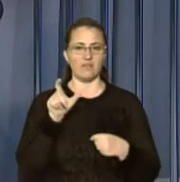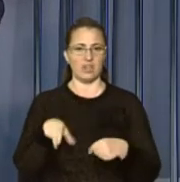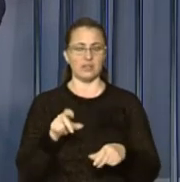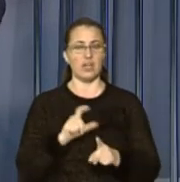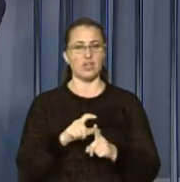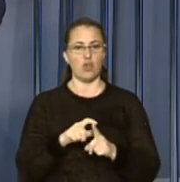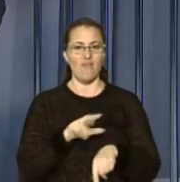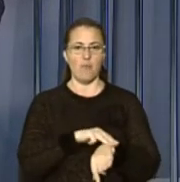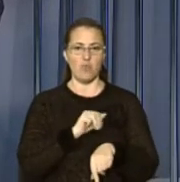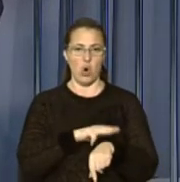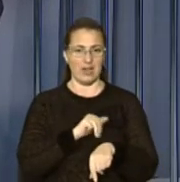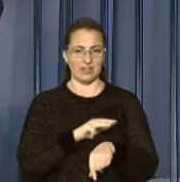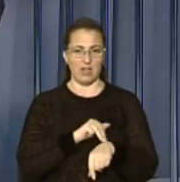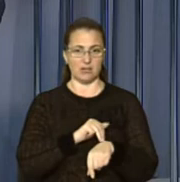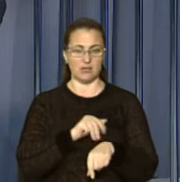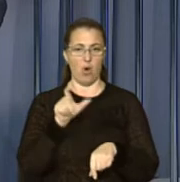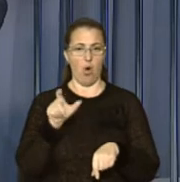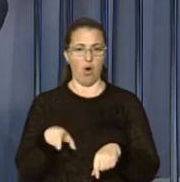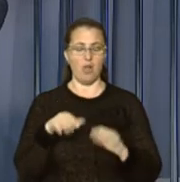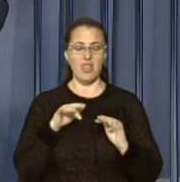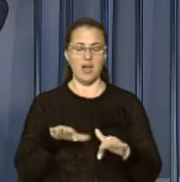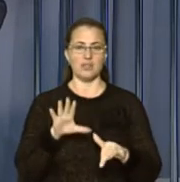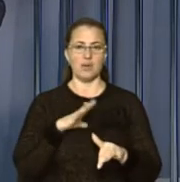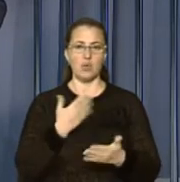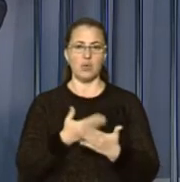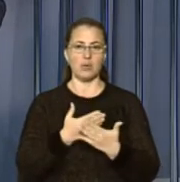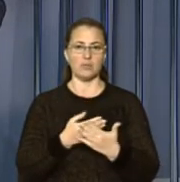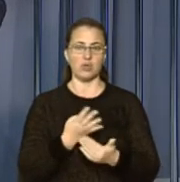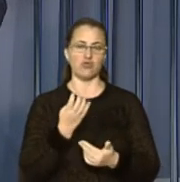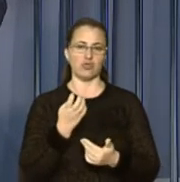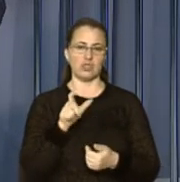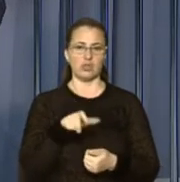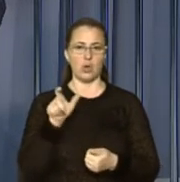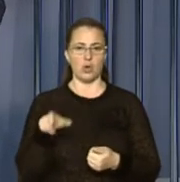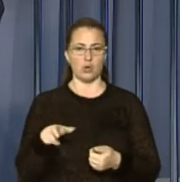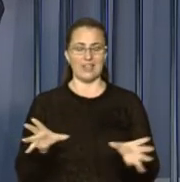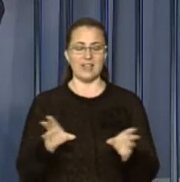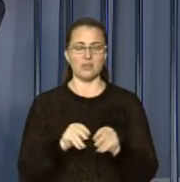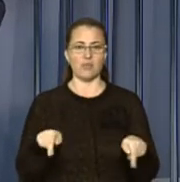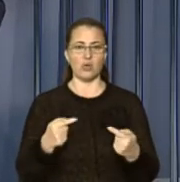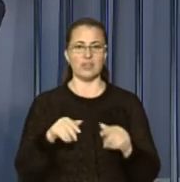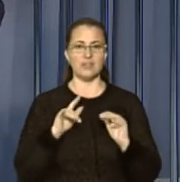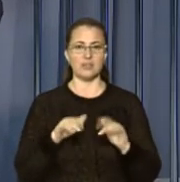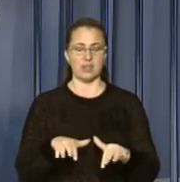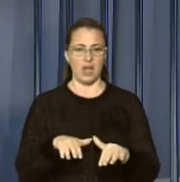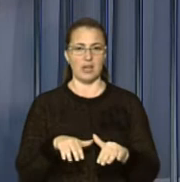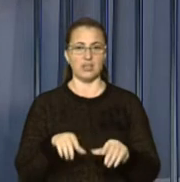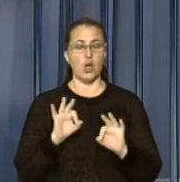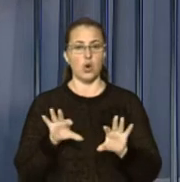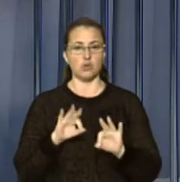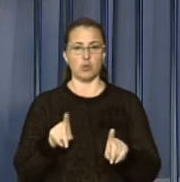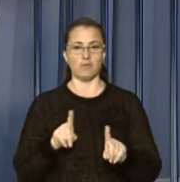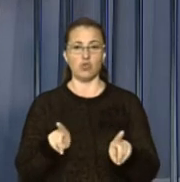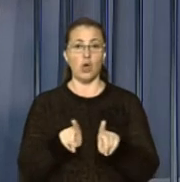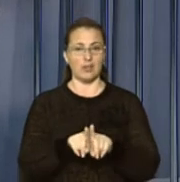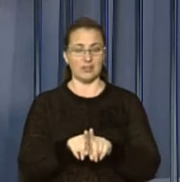поліцейського Мар'яна Кузяка, на акції було близько чотирьох сотень людей. Співорганізатор акції Ігор Микуш розповів,